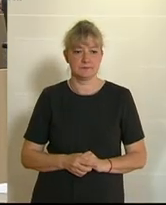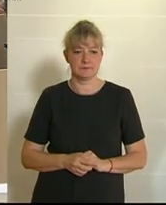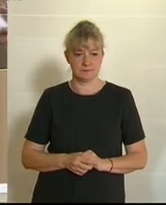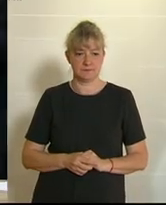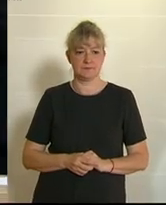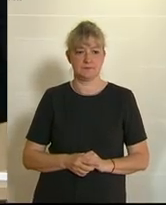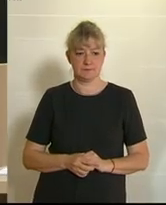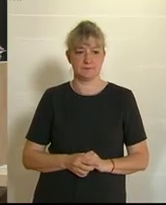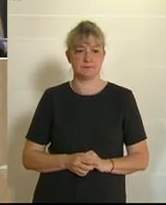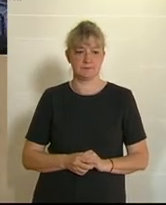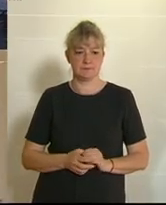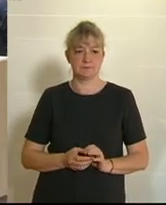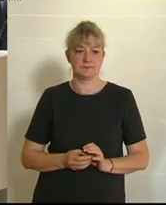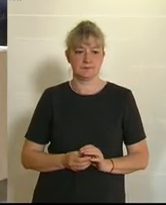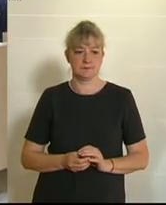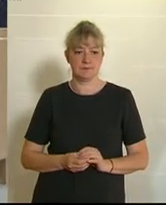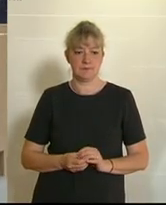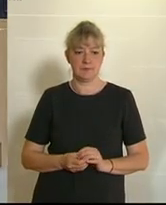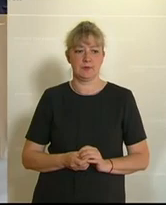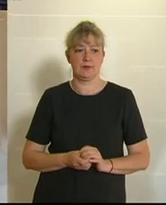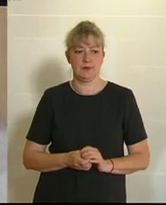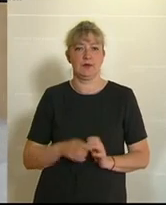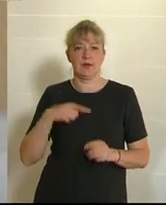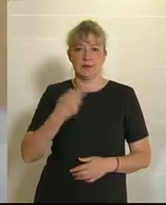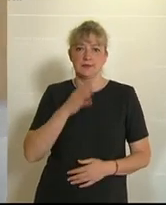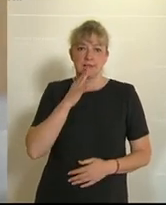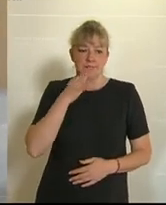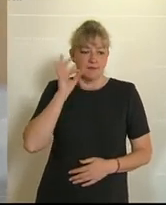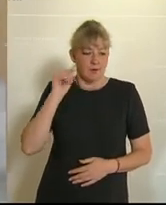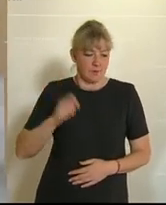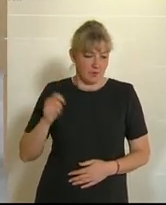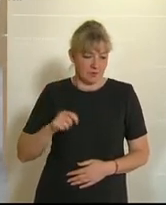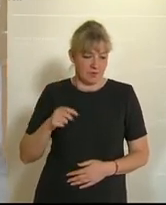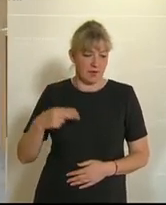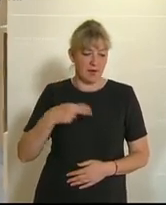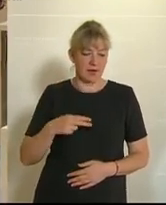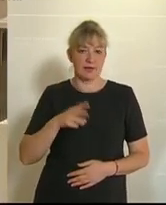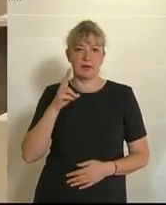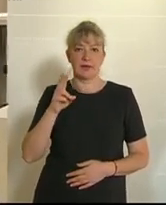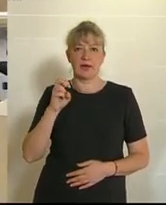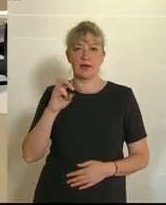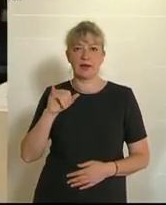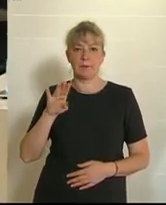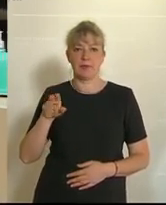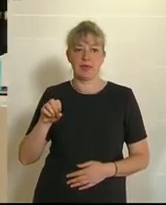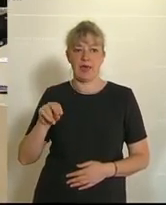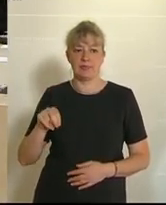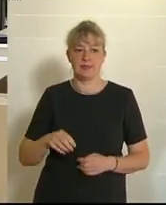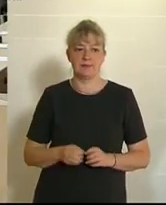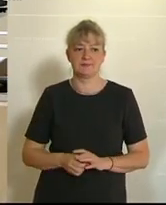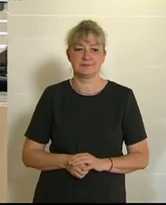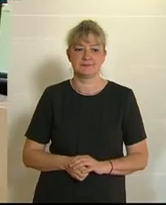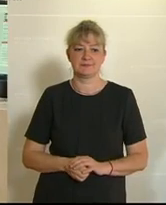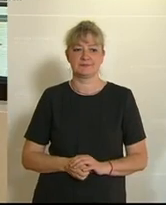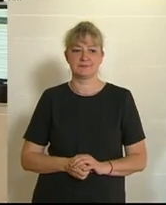Bröckel von der FPÖ. Die Prüfung, ob eine Ausbildung für Menschen mit Behinderung geöffnet werden, können diese aber sinnvoll, sagt